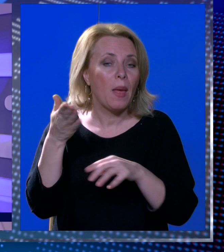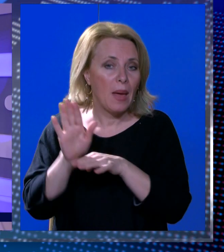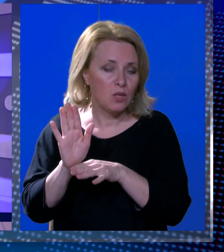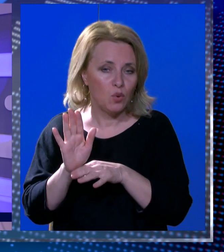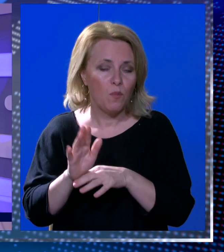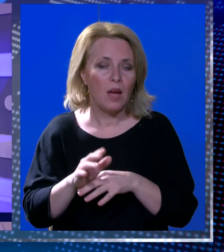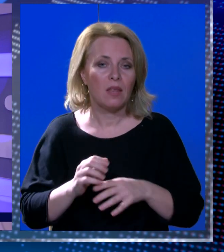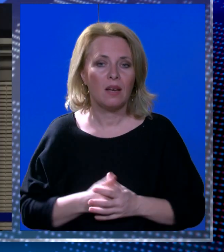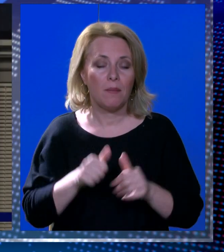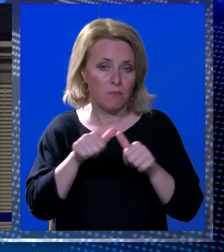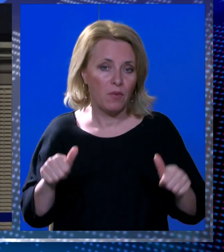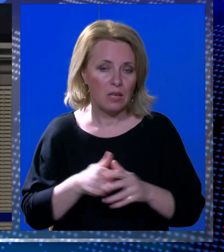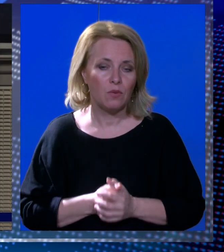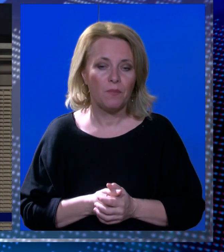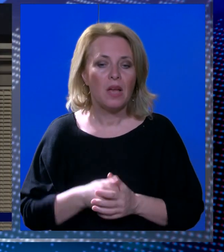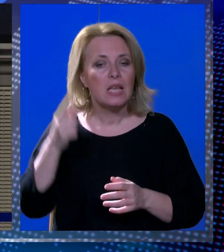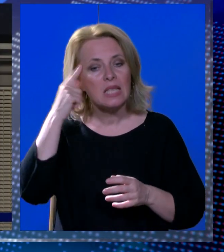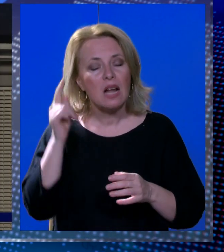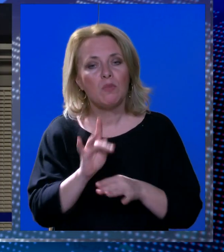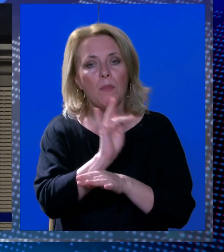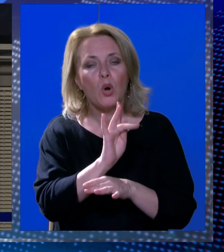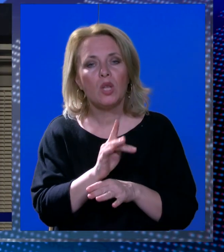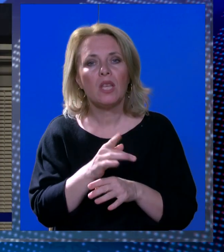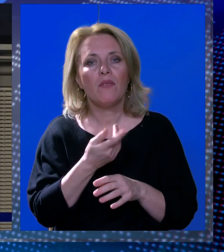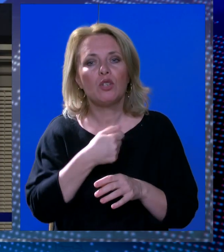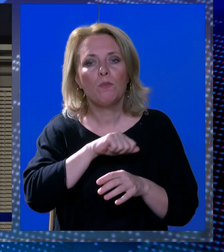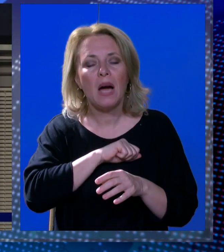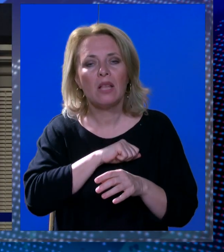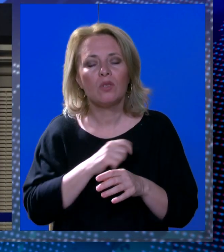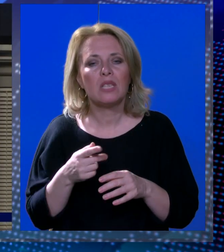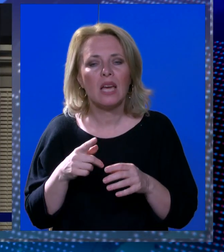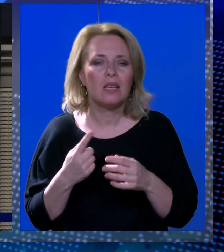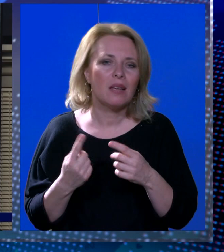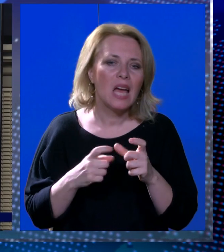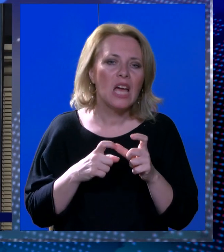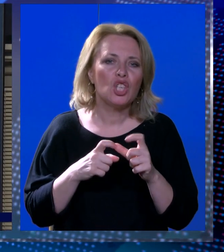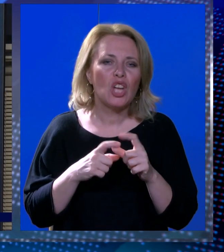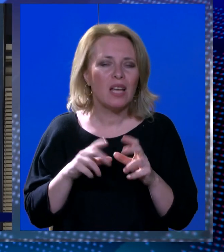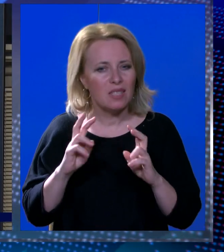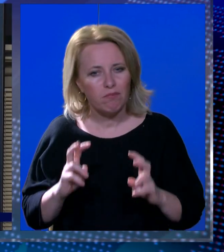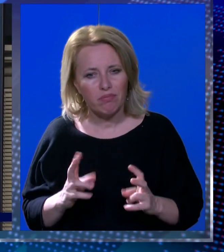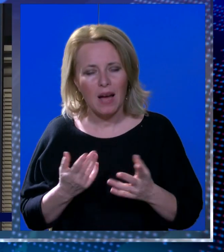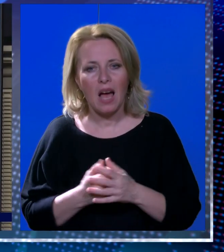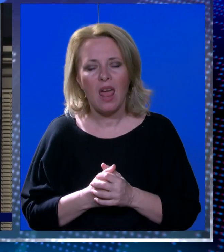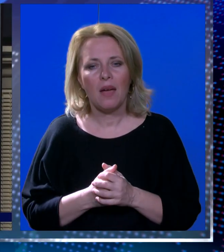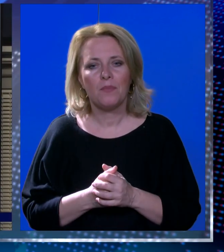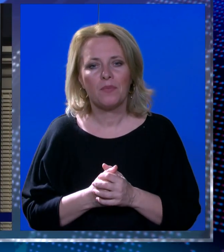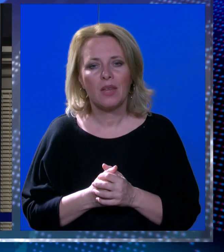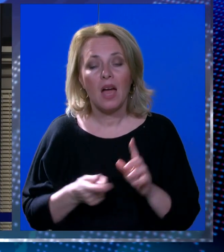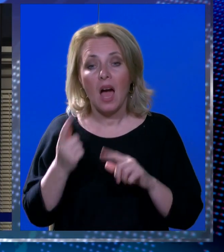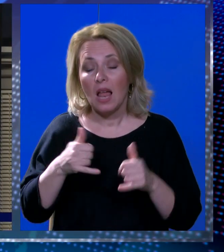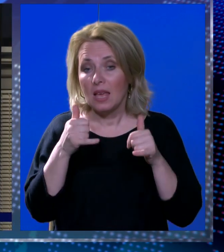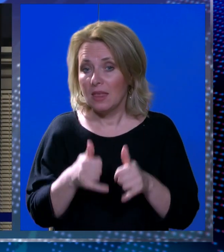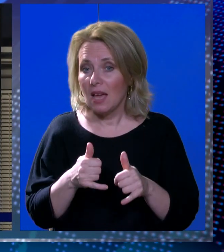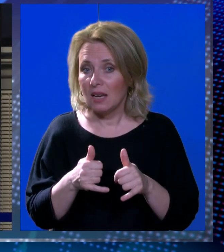prvenstvu. Znali smo da proti Španjolske će nam šanse biti smanjene u svakom pogledu, ali je